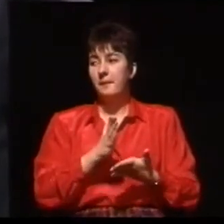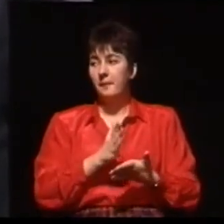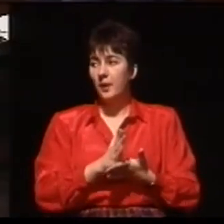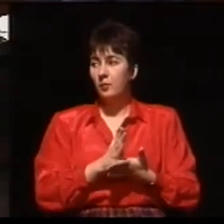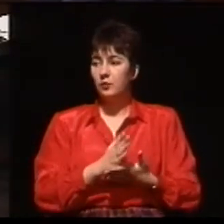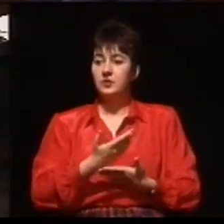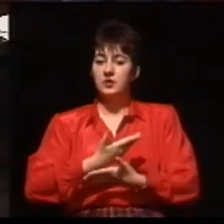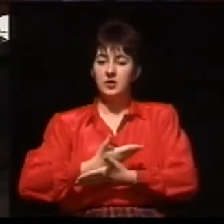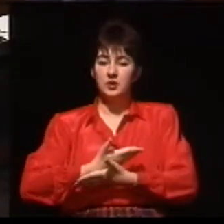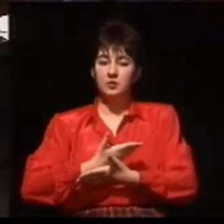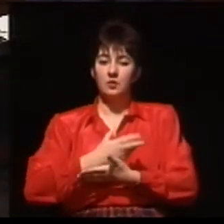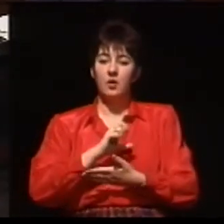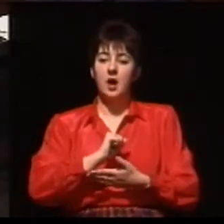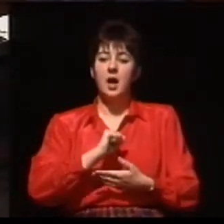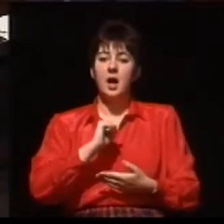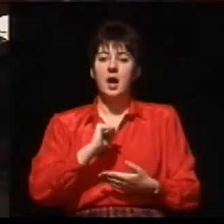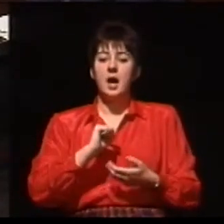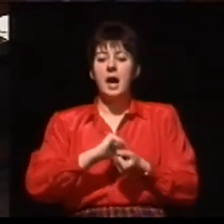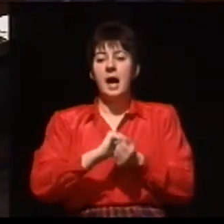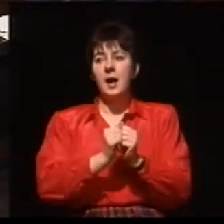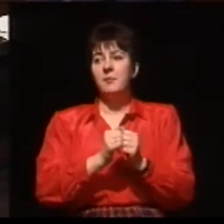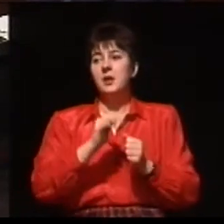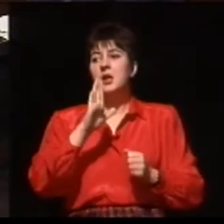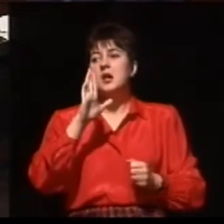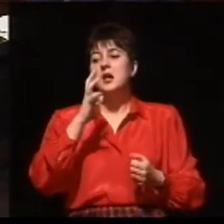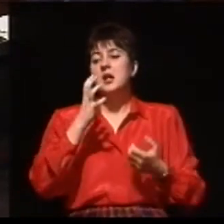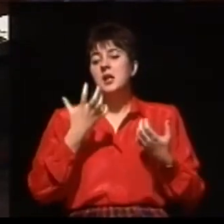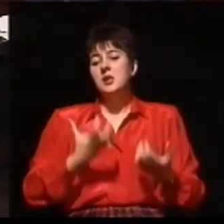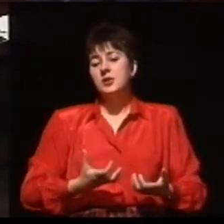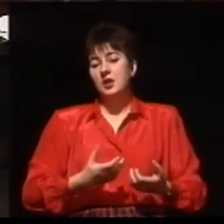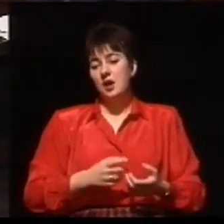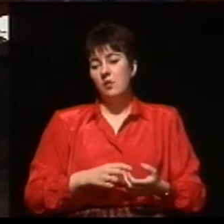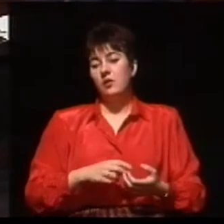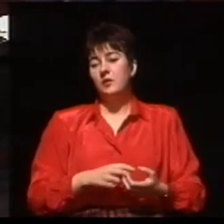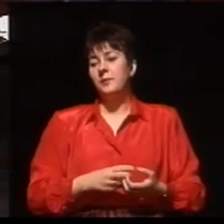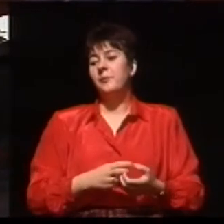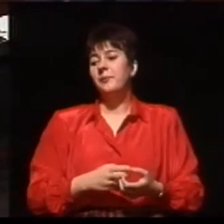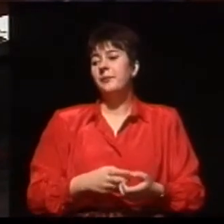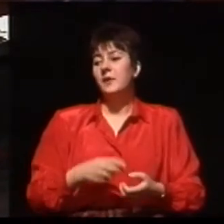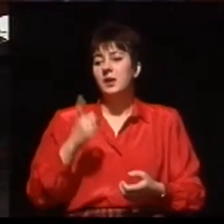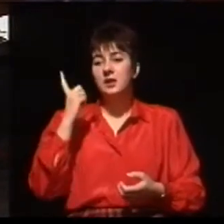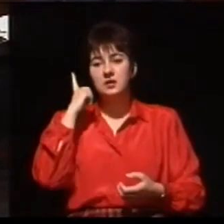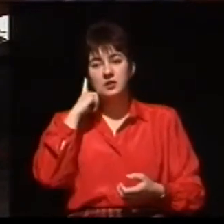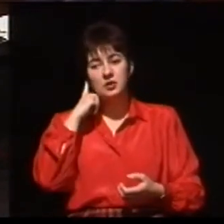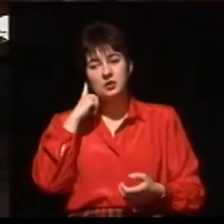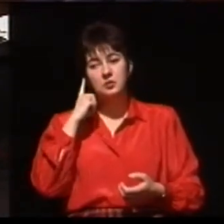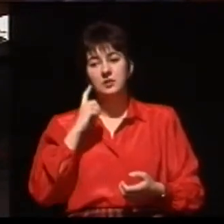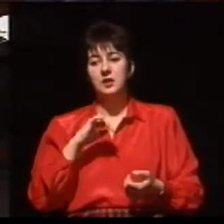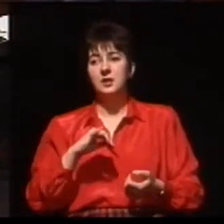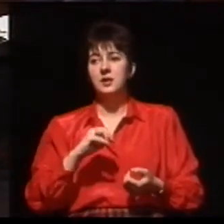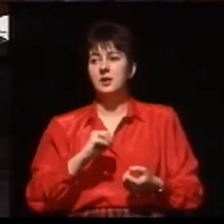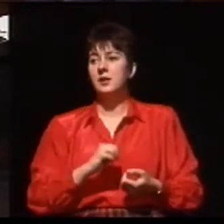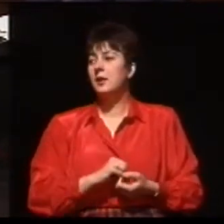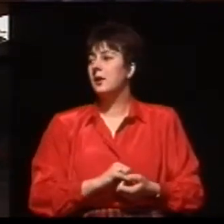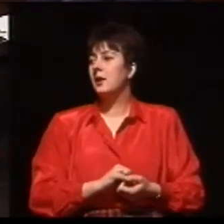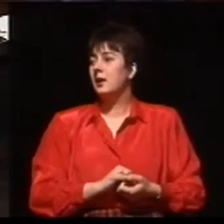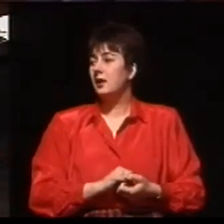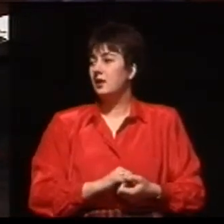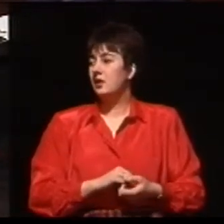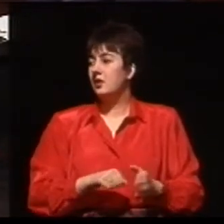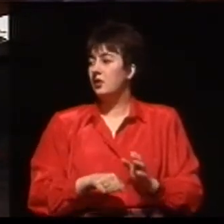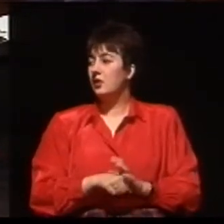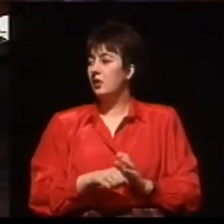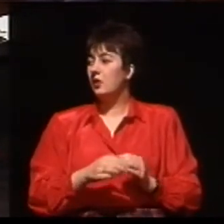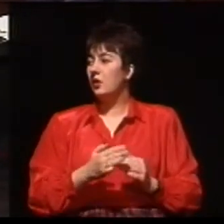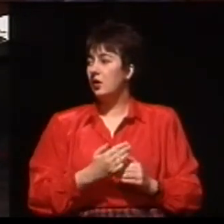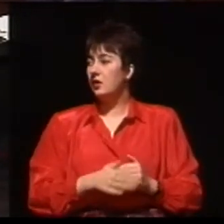zrobili podczas operacji. Ale tak do końca, z ręką na sercu, to nikt z